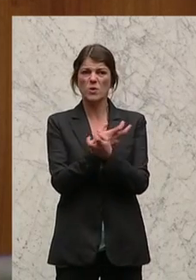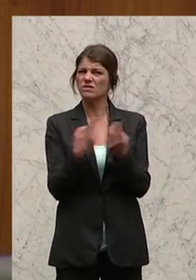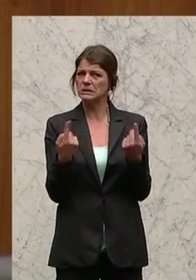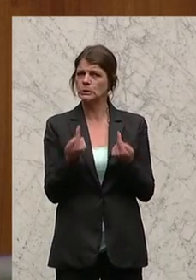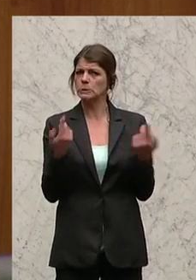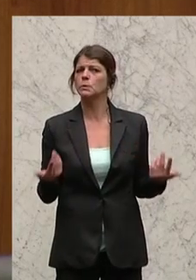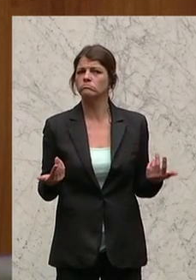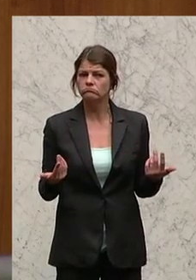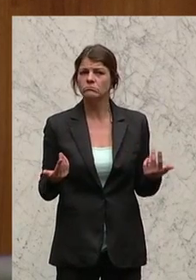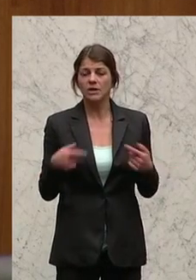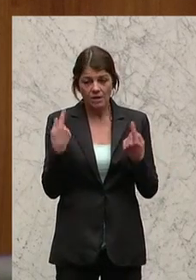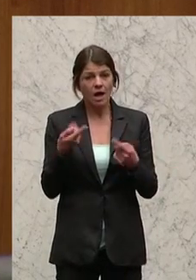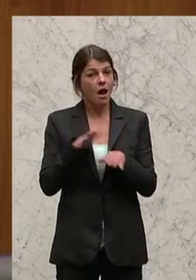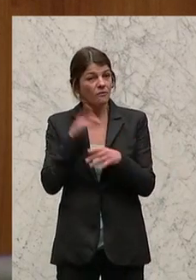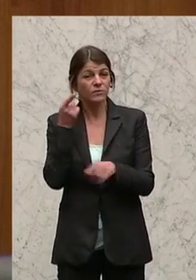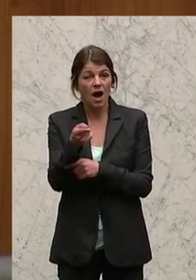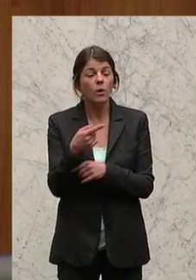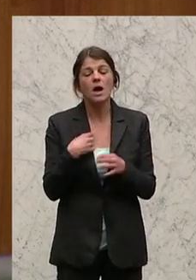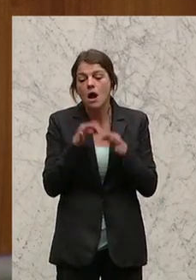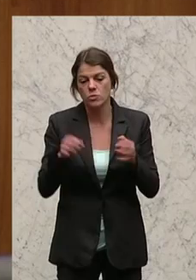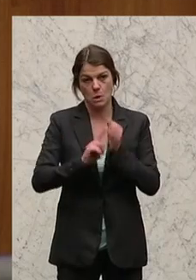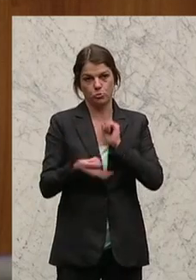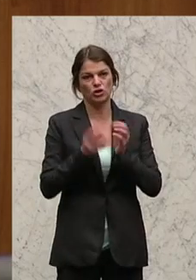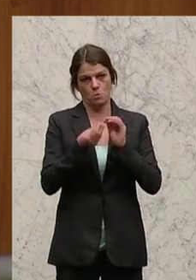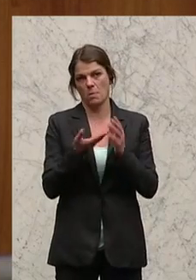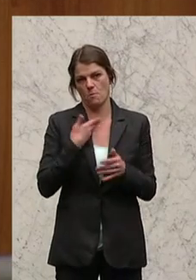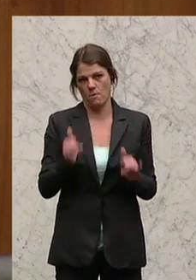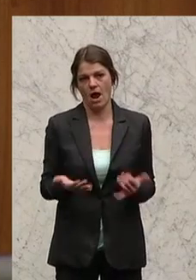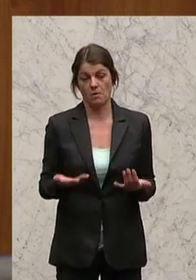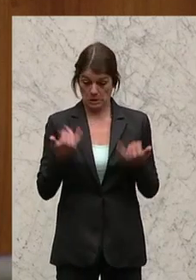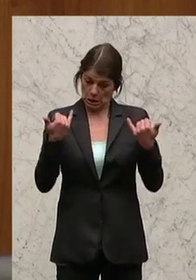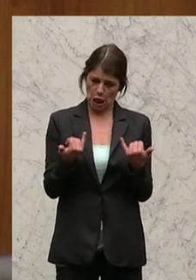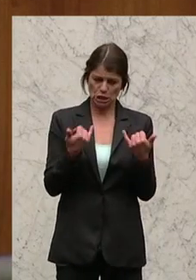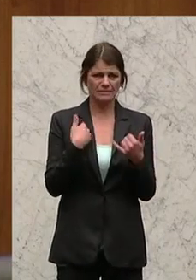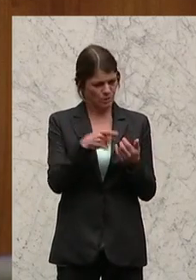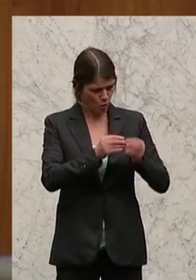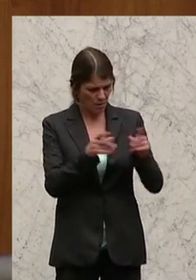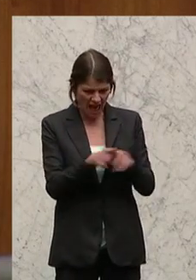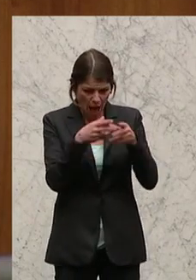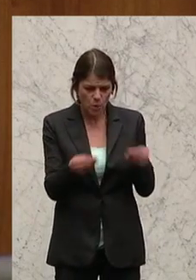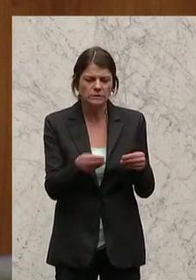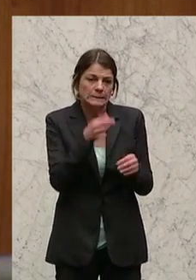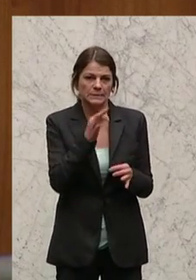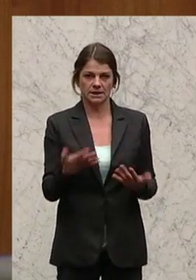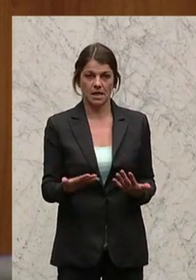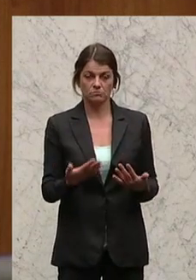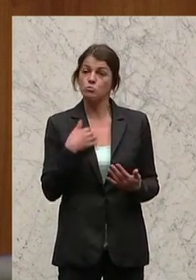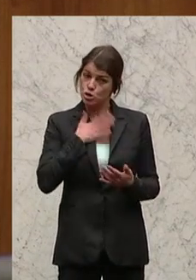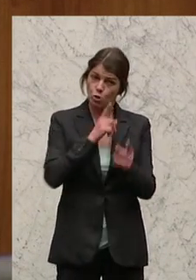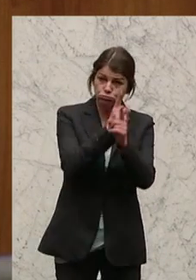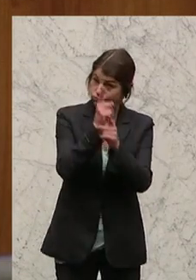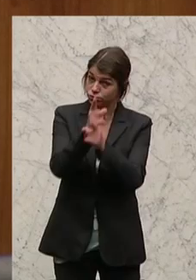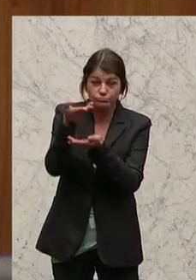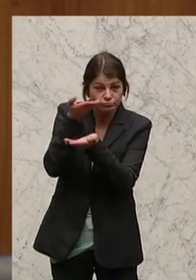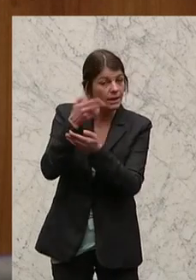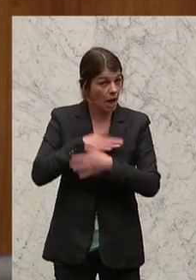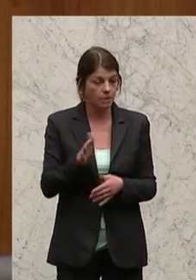bringen, wo wir nachhaltig viel größere Budgetprobleme bekommen hätten, wie wir jetzt, wenn wir dieses Problem lösen. Und daher glaube ich, wir sollten